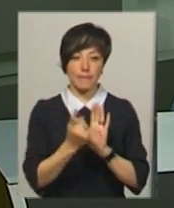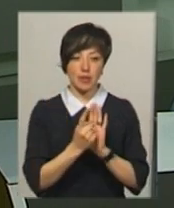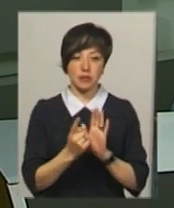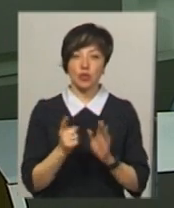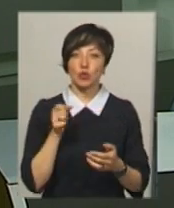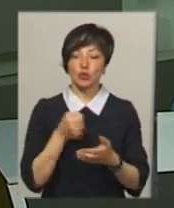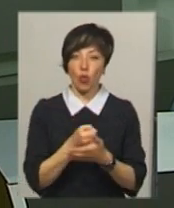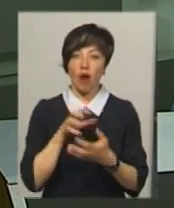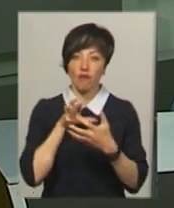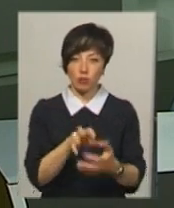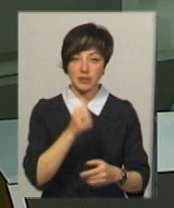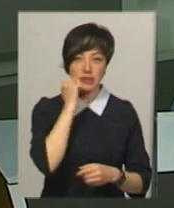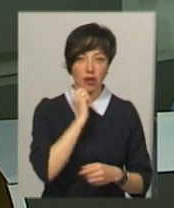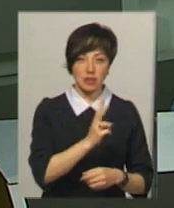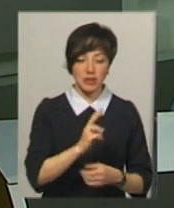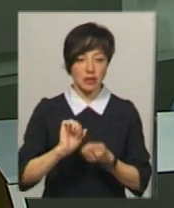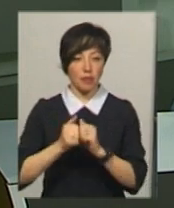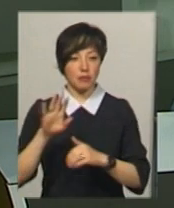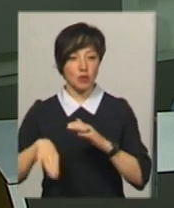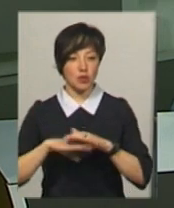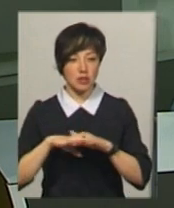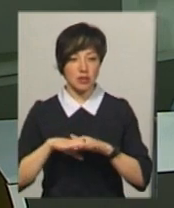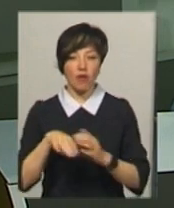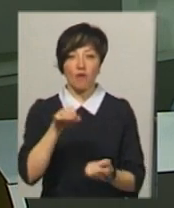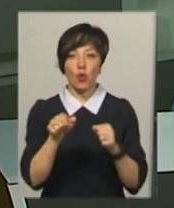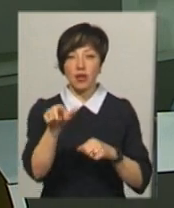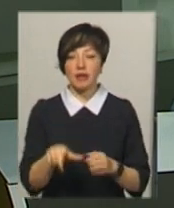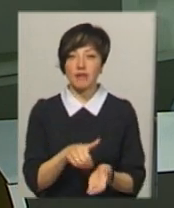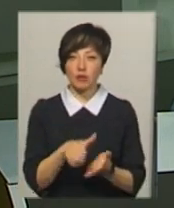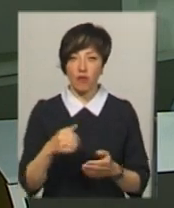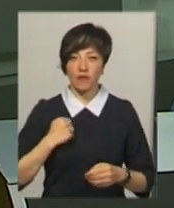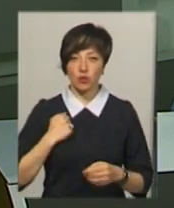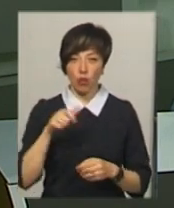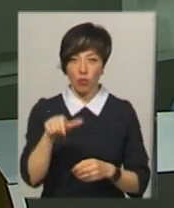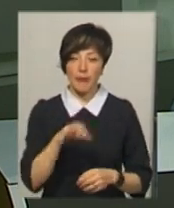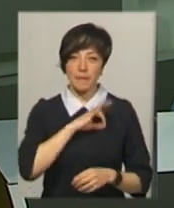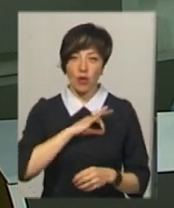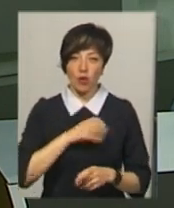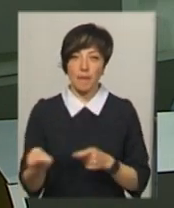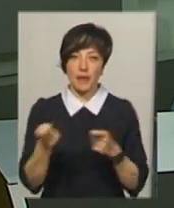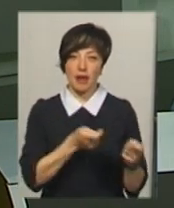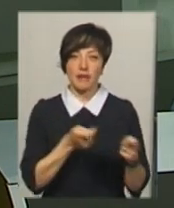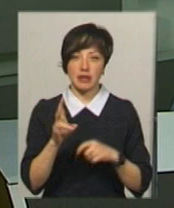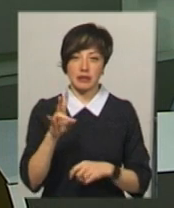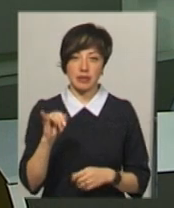рейсового автобусу зі сполученням Старокостянтинів-Кам'янець-Подільський, водій відмовив військовому у пільговому перевезенні.